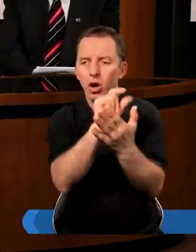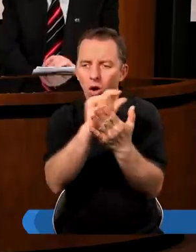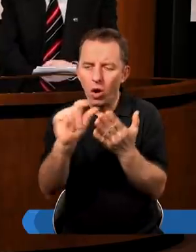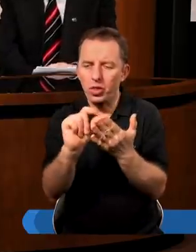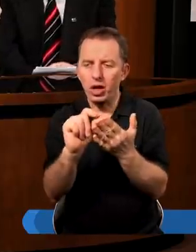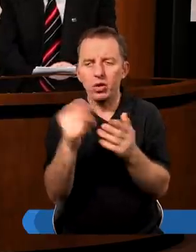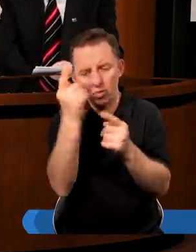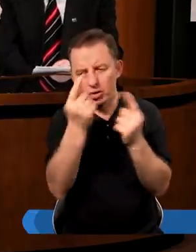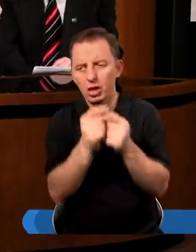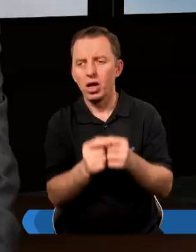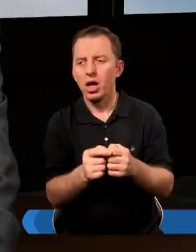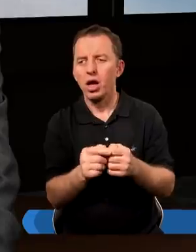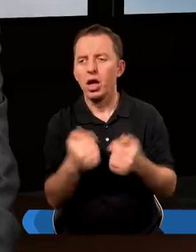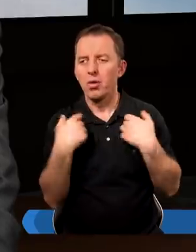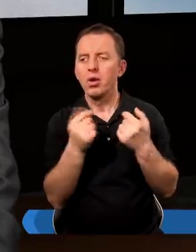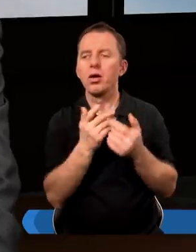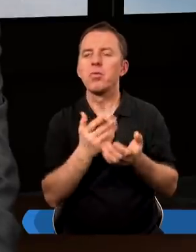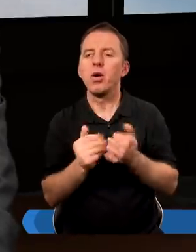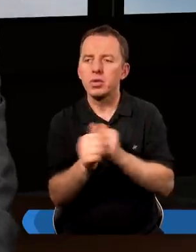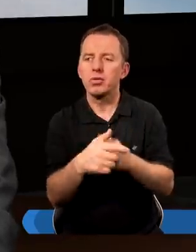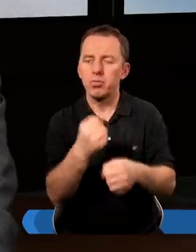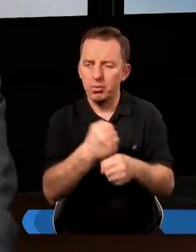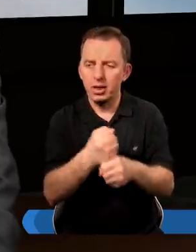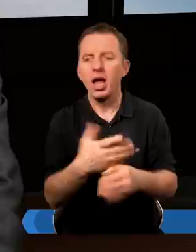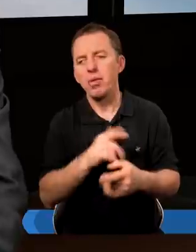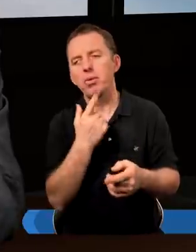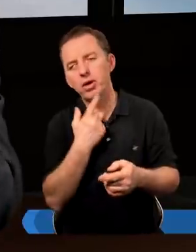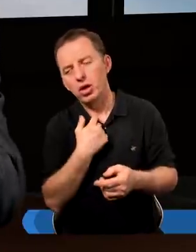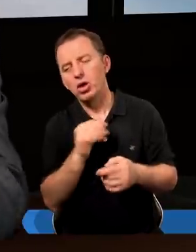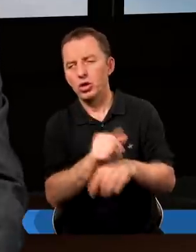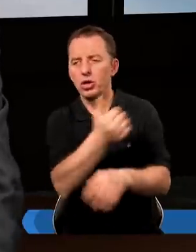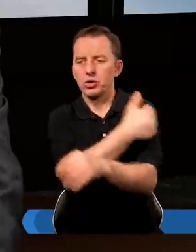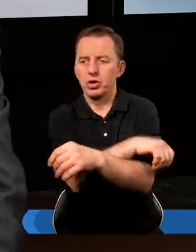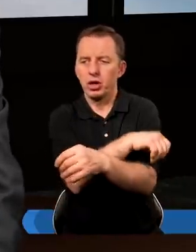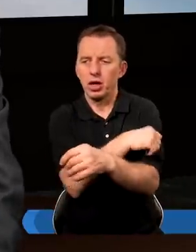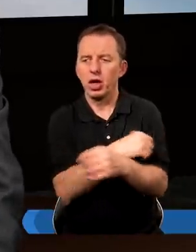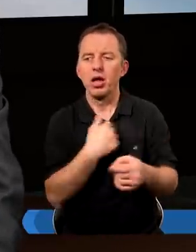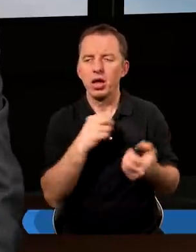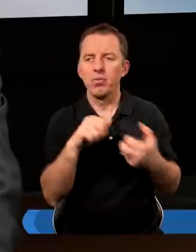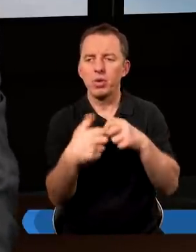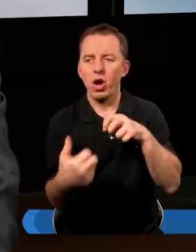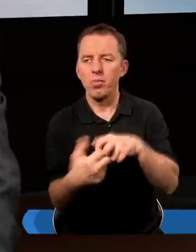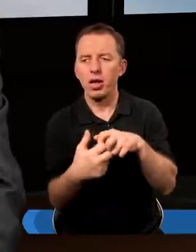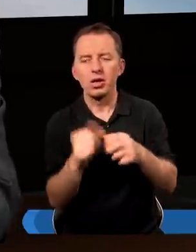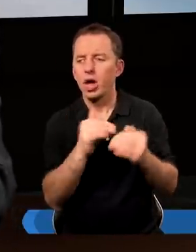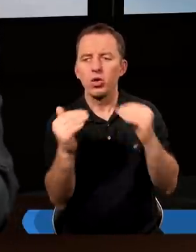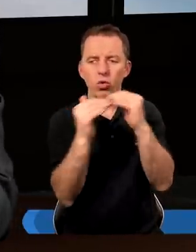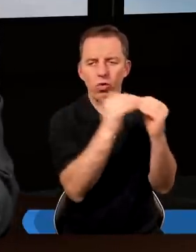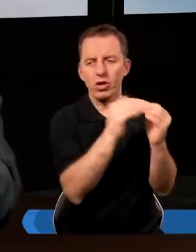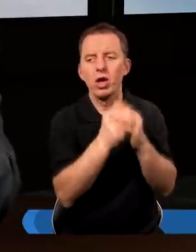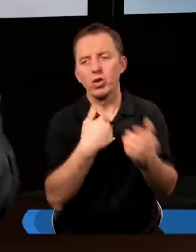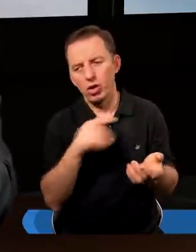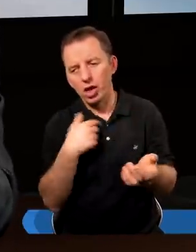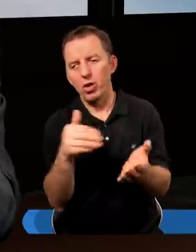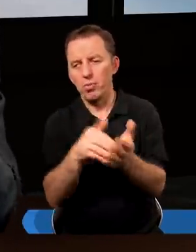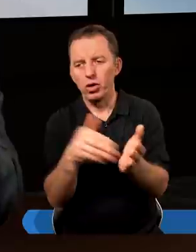pewnego rozróżniania pomiędzy potrzebami a pragnieniami. Myślę, że problem dzisiaj chrześcijan, nasz problem to to, że nie rozróżniamy co jest